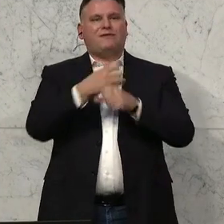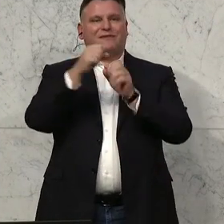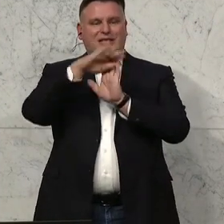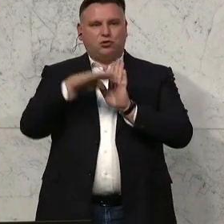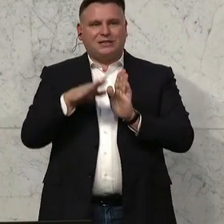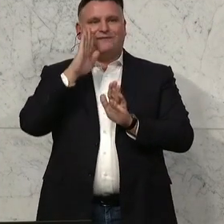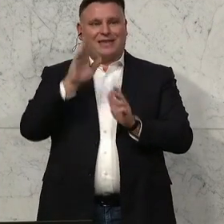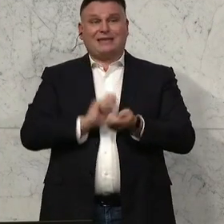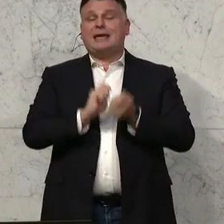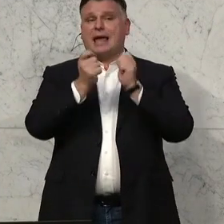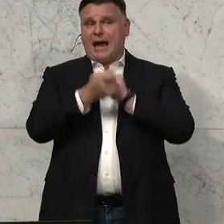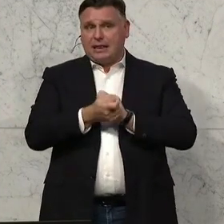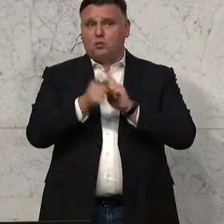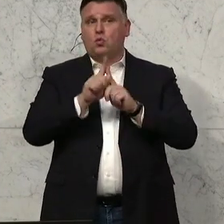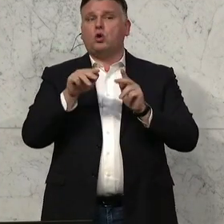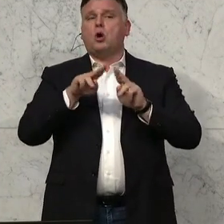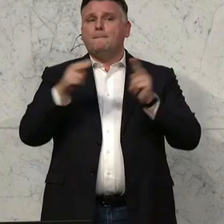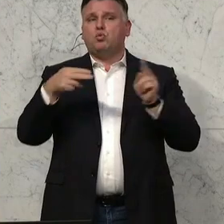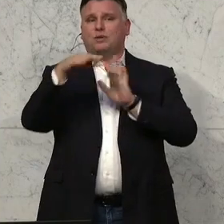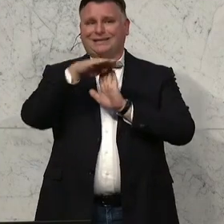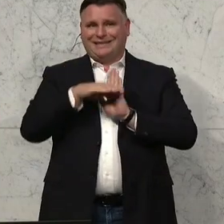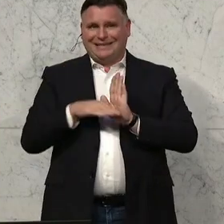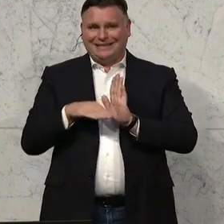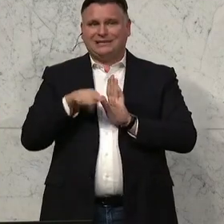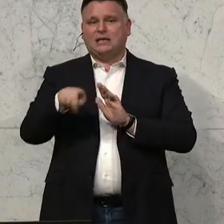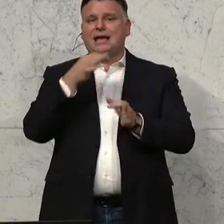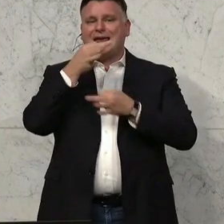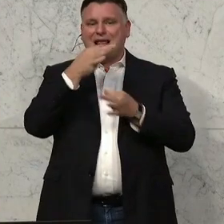waren sich ÖVP, SPÖ und Grüne im Verfassungsausschuss einig.